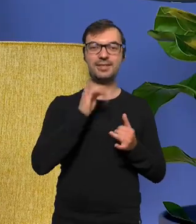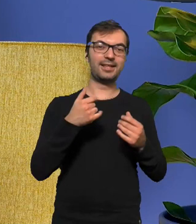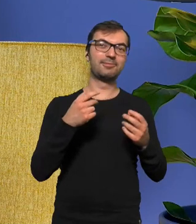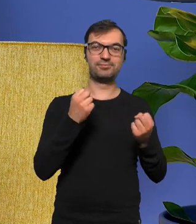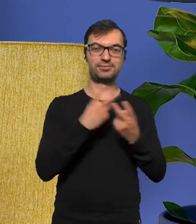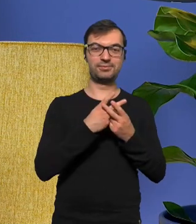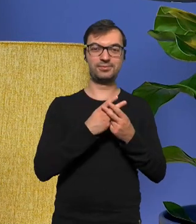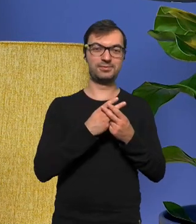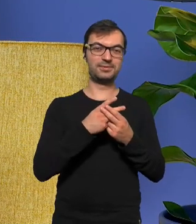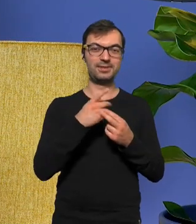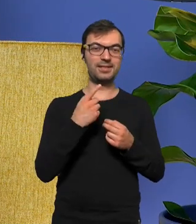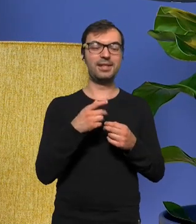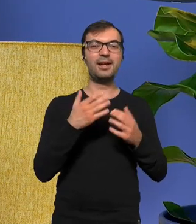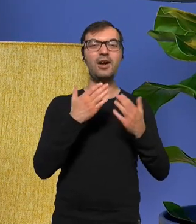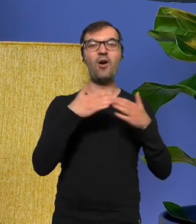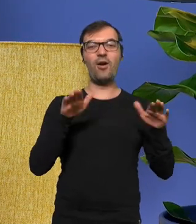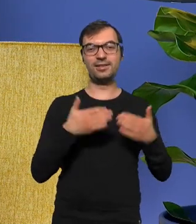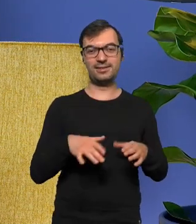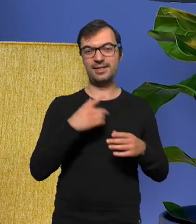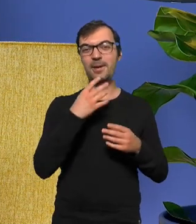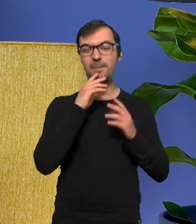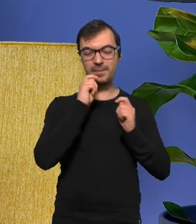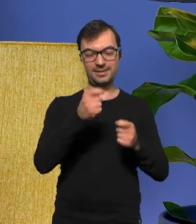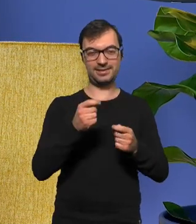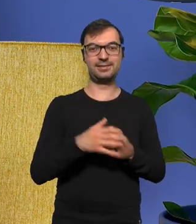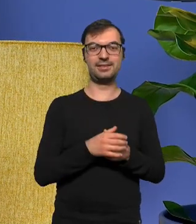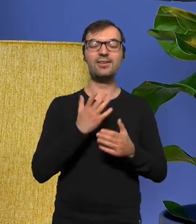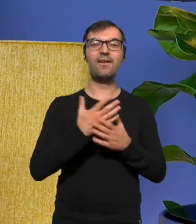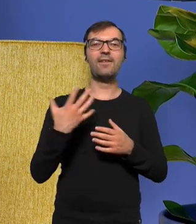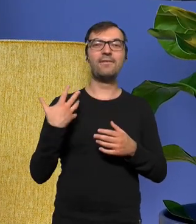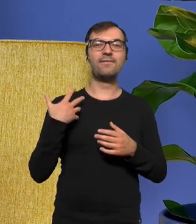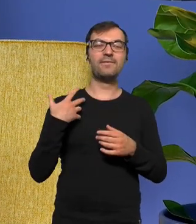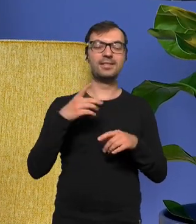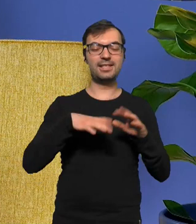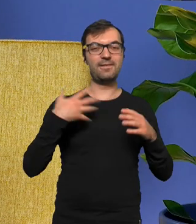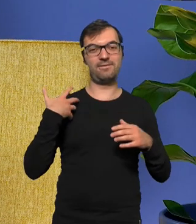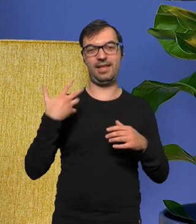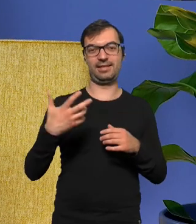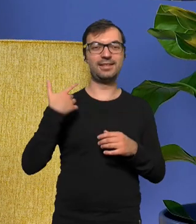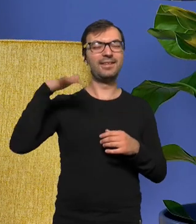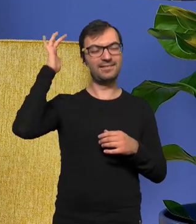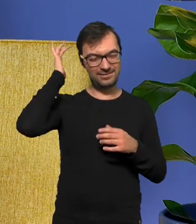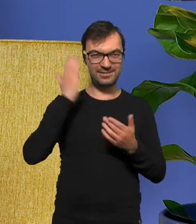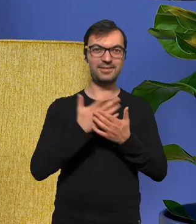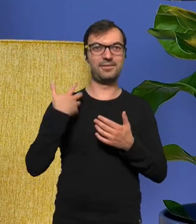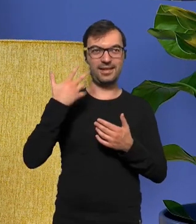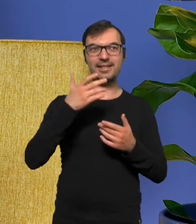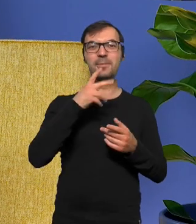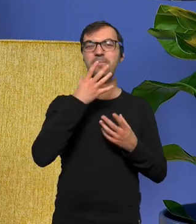Mikołaja, tylko to się tak zmienia jak wiek w którym się czeka na Mikołaja, że wiesz, że już nie przyjdzie